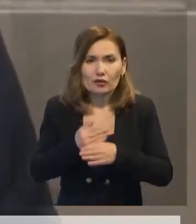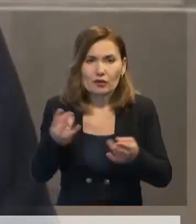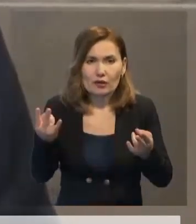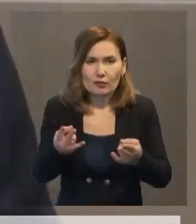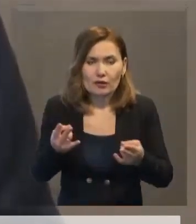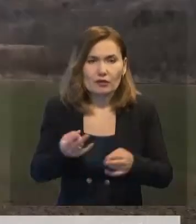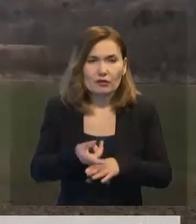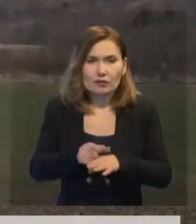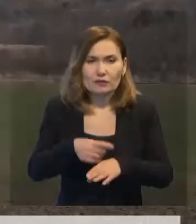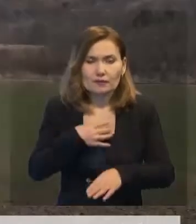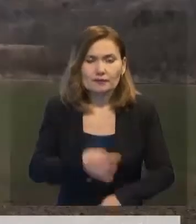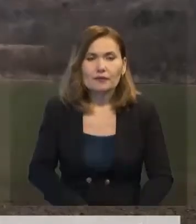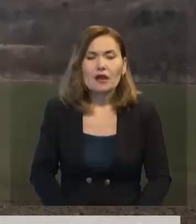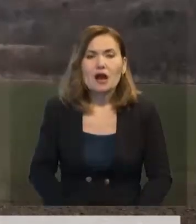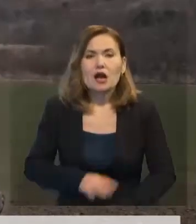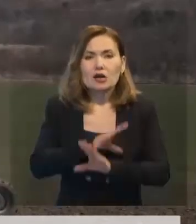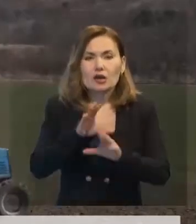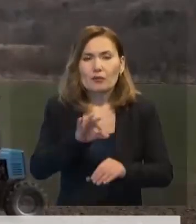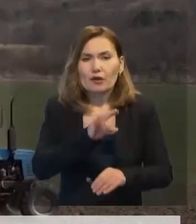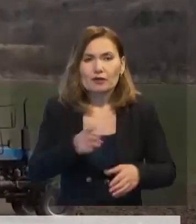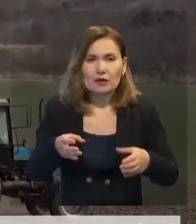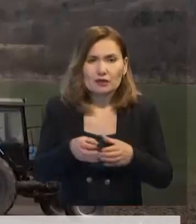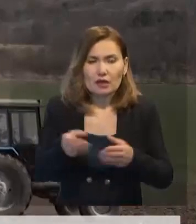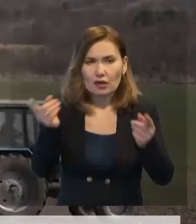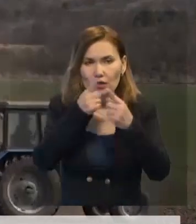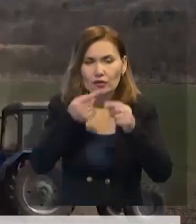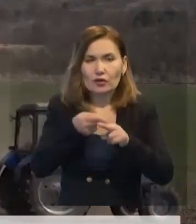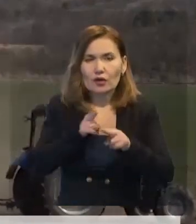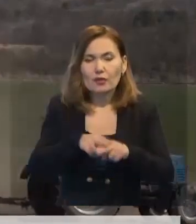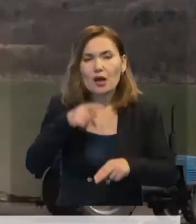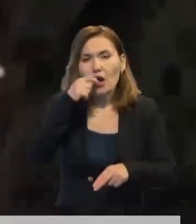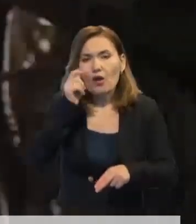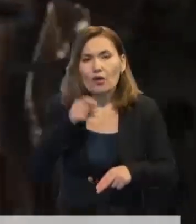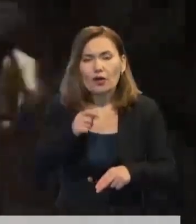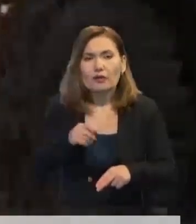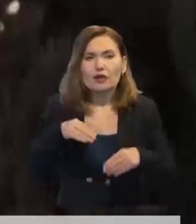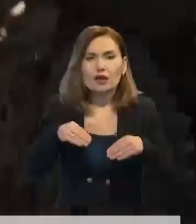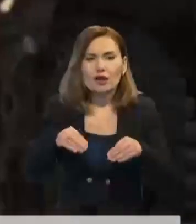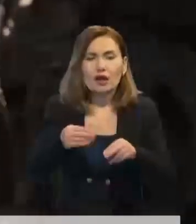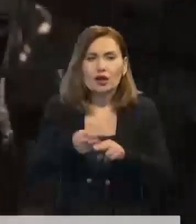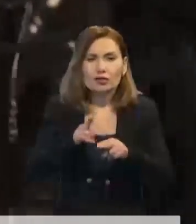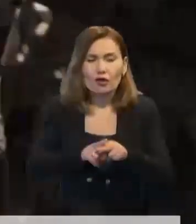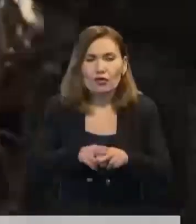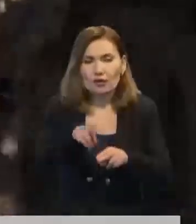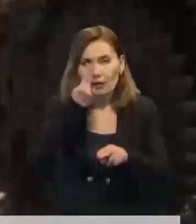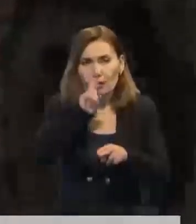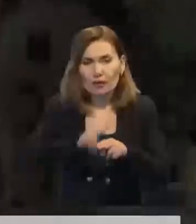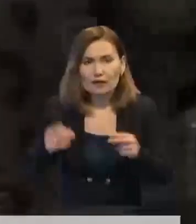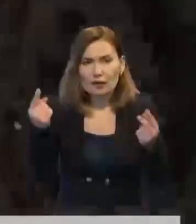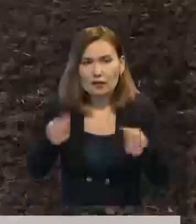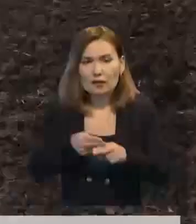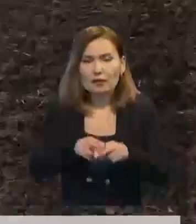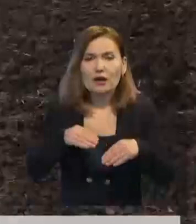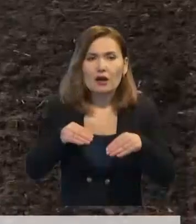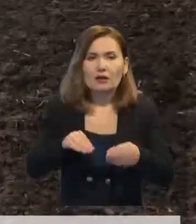қажет болуы мүмкін. Жалпы біркен ұлттаруы мөкілдерінің пайымдауынша бұйыл Украина егінінің үштен бірінен айырылуы мүмкін. Олар егі